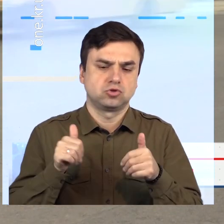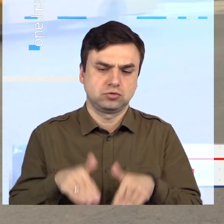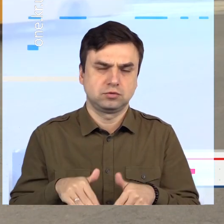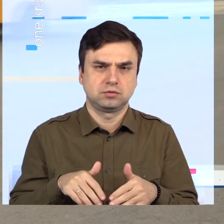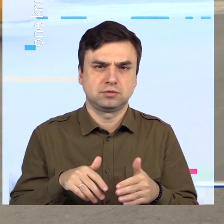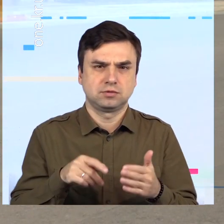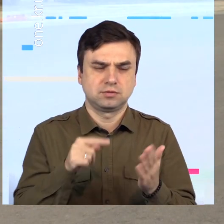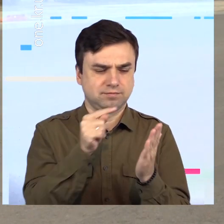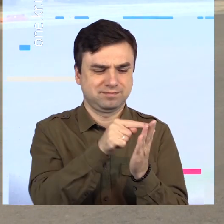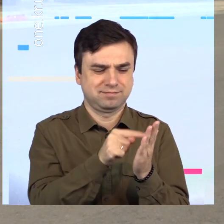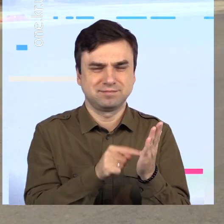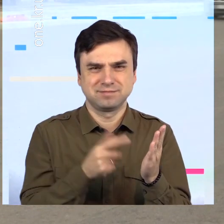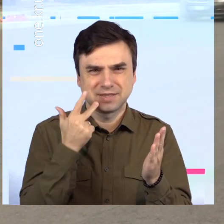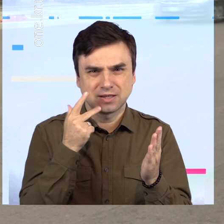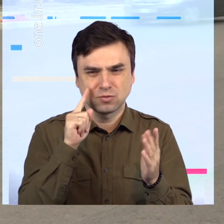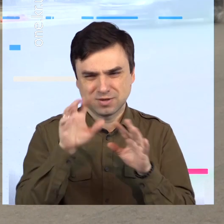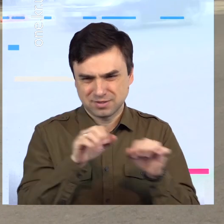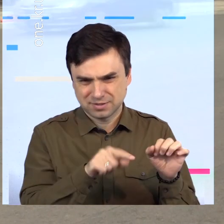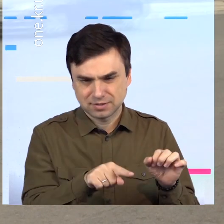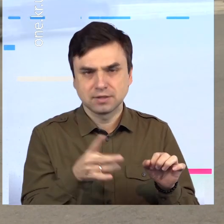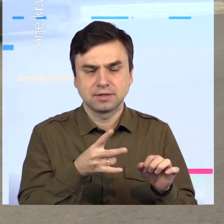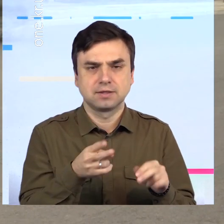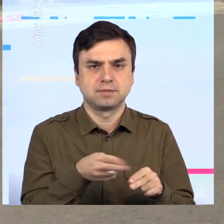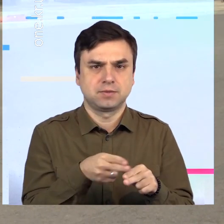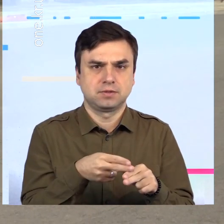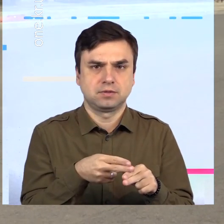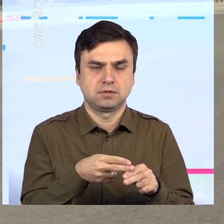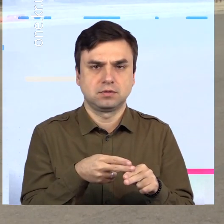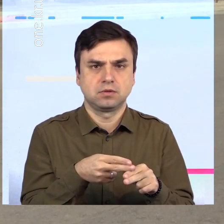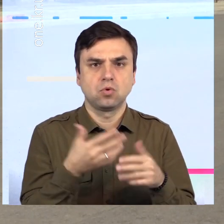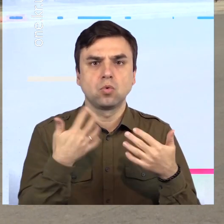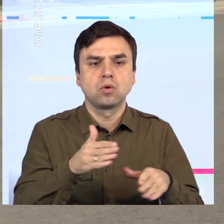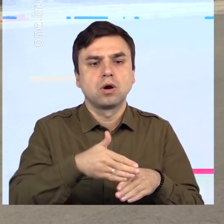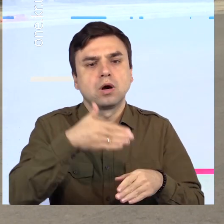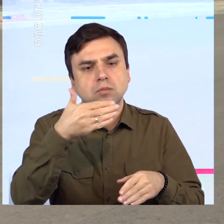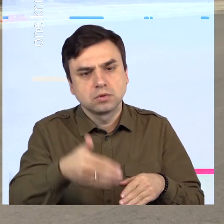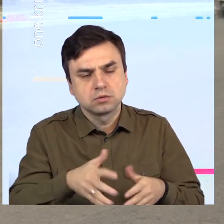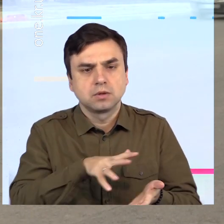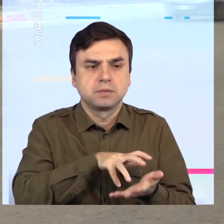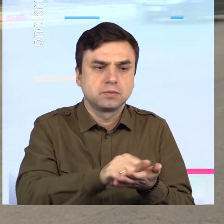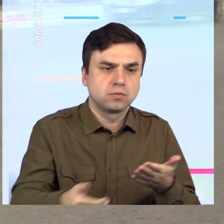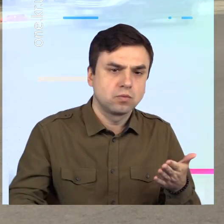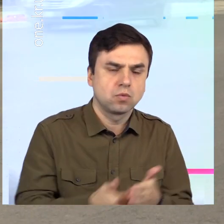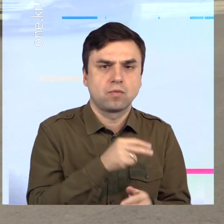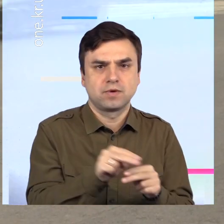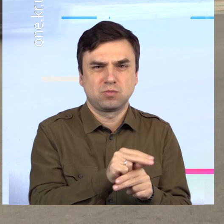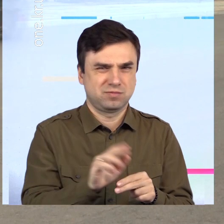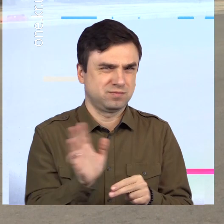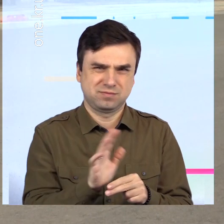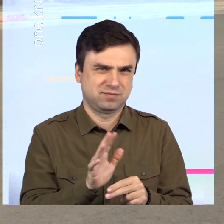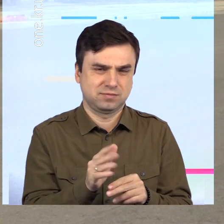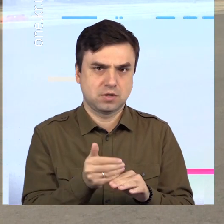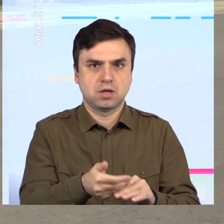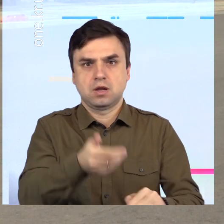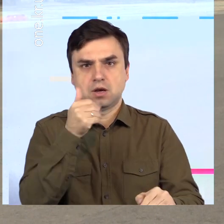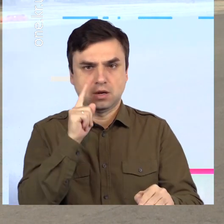вистачення цих недостатків на етапі будівництва. Це будуть не переділки, це будуть доробітки. І це значительно